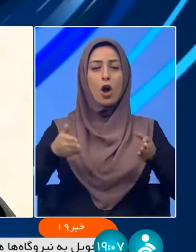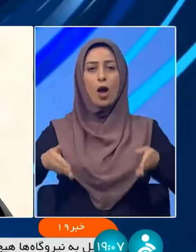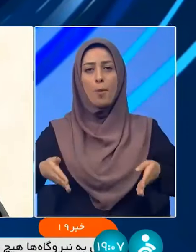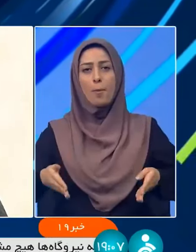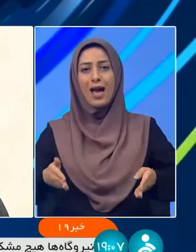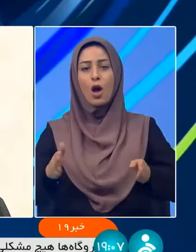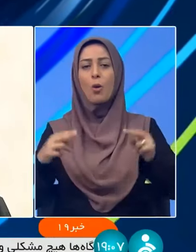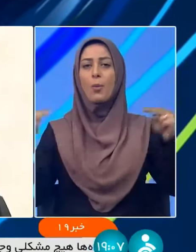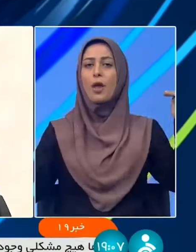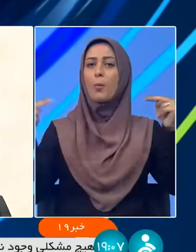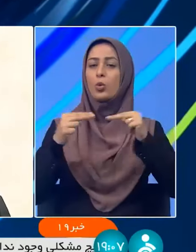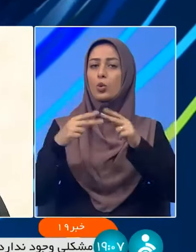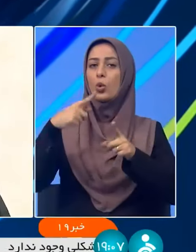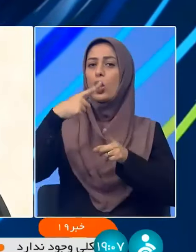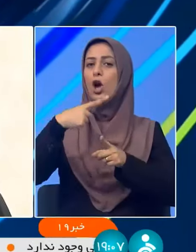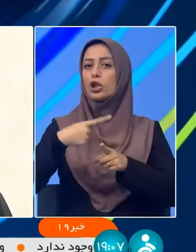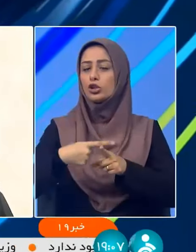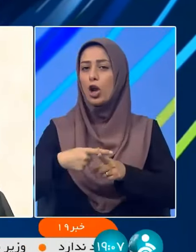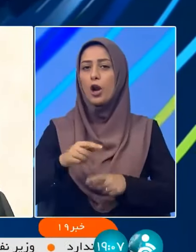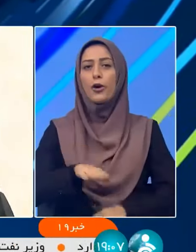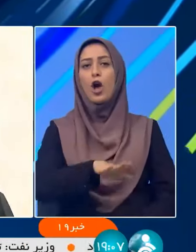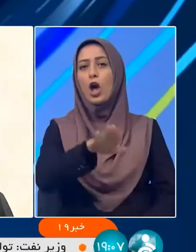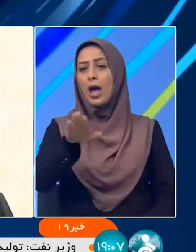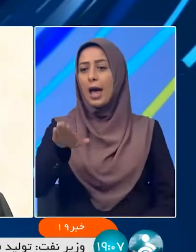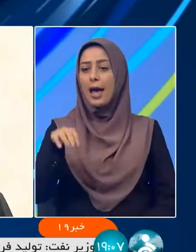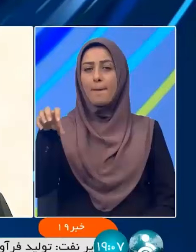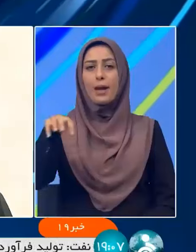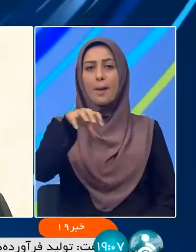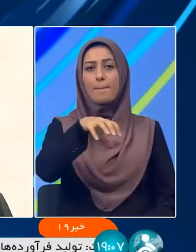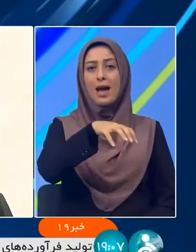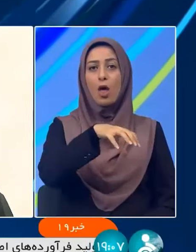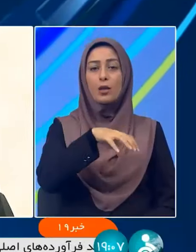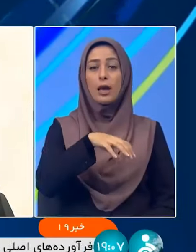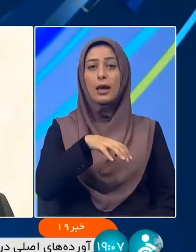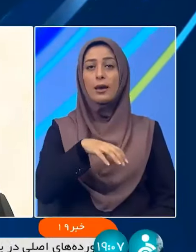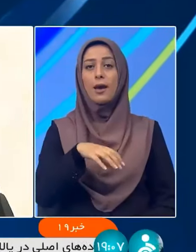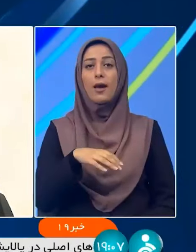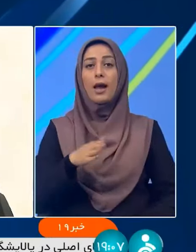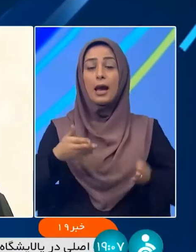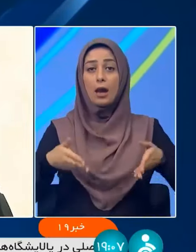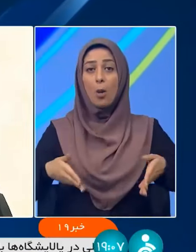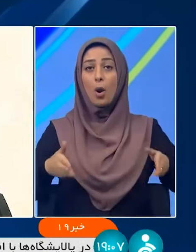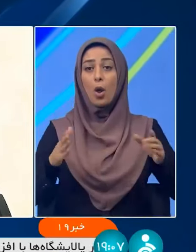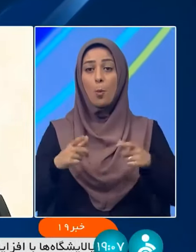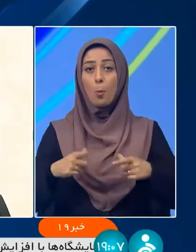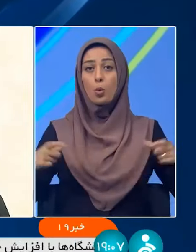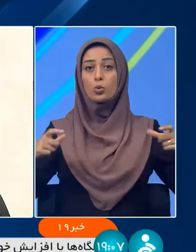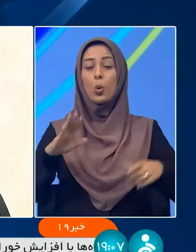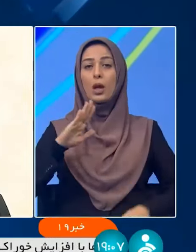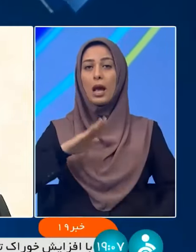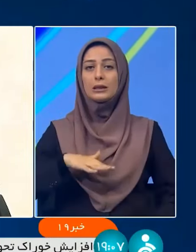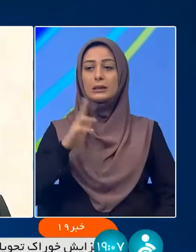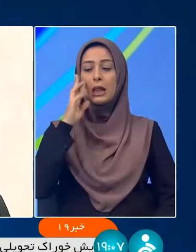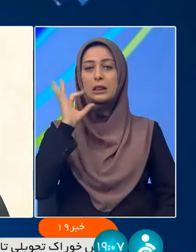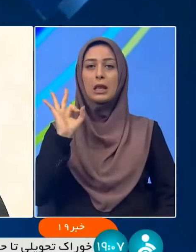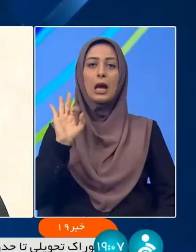شریانی درجه یک و هر حال راه های اصلی ما تحت پوشش نظارت دقیق و کنترول